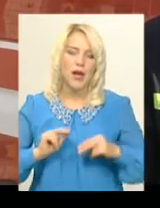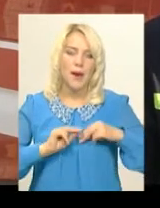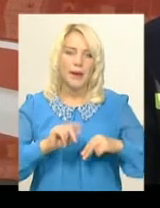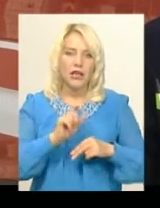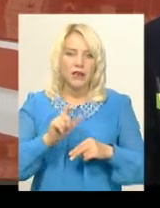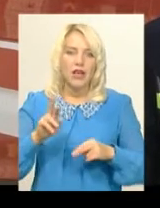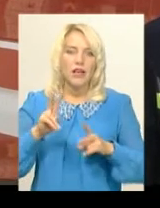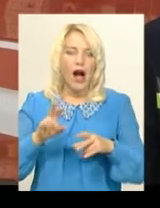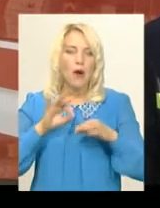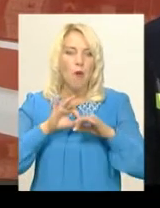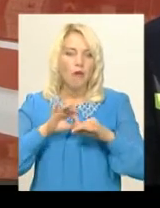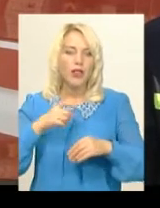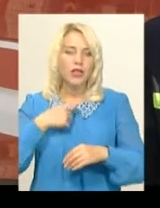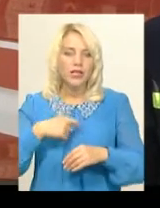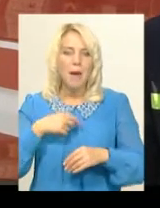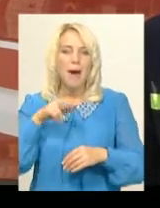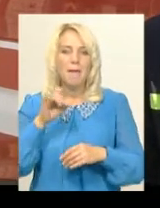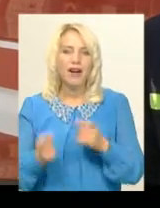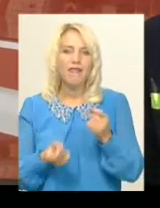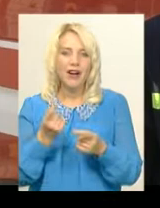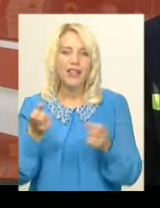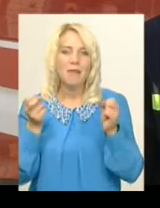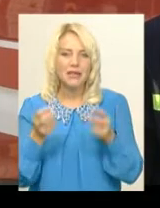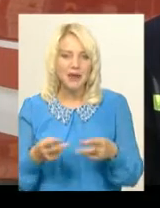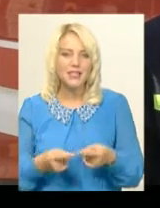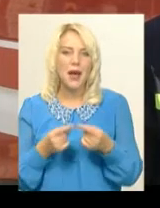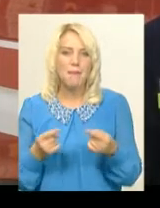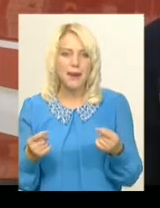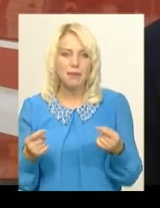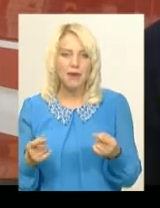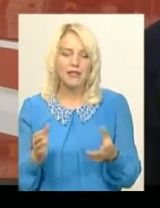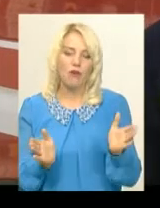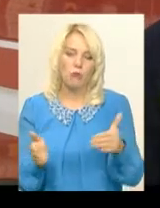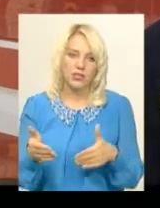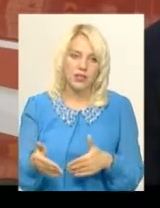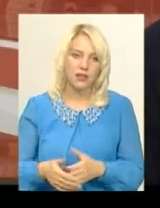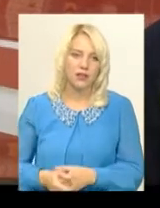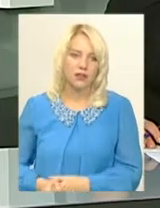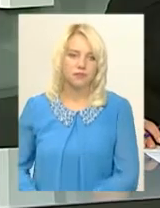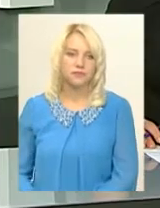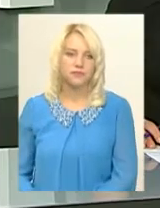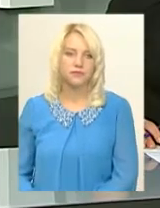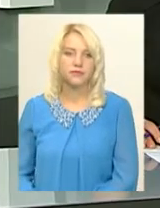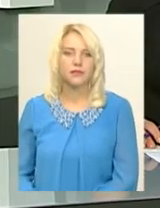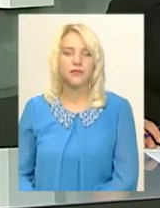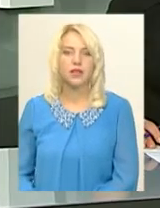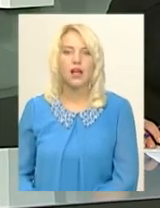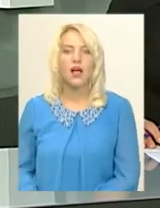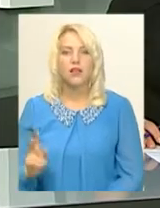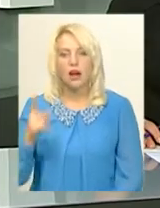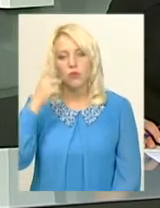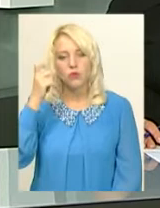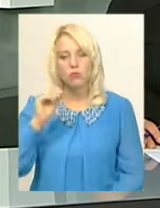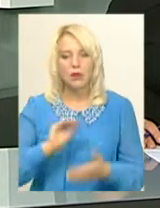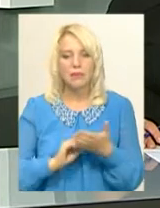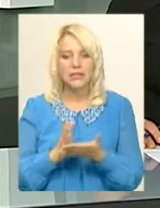як поводити себе при виявленні небезпечних предметів в посилках, бандеролях. Як повідомив прес